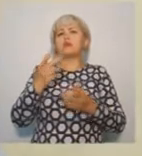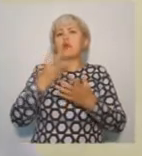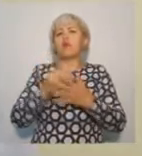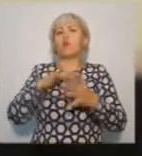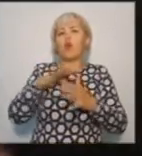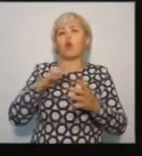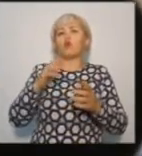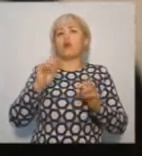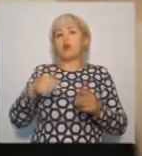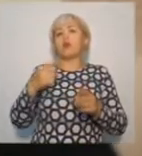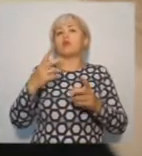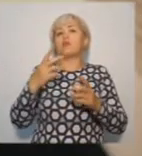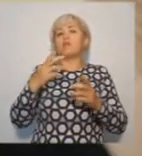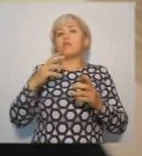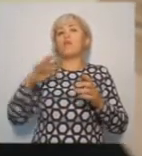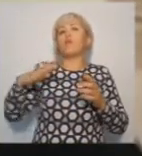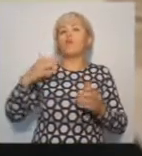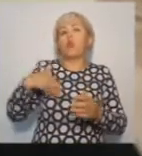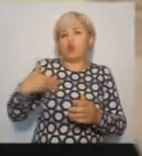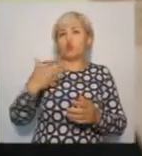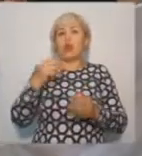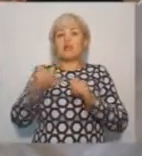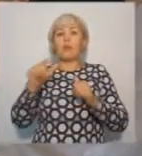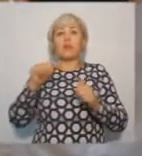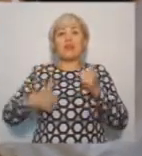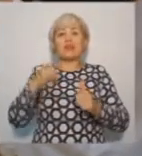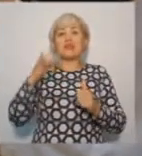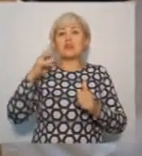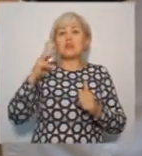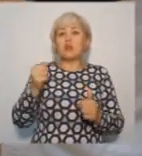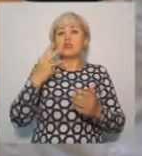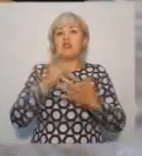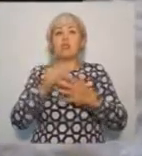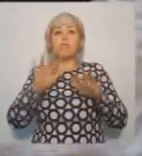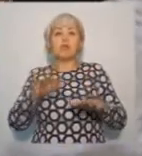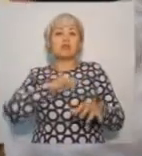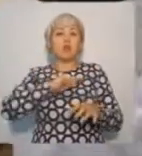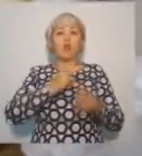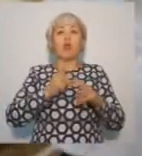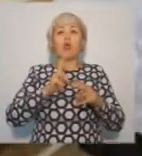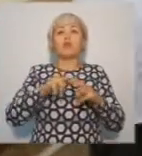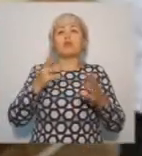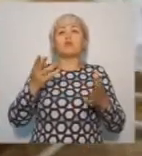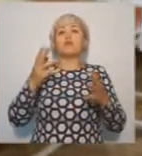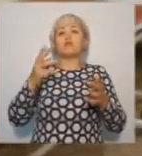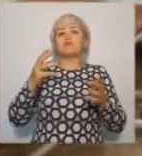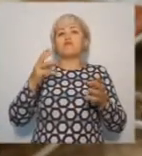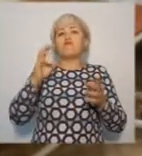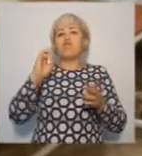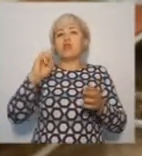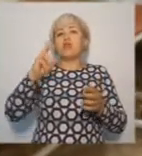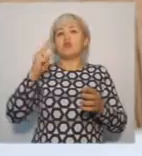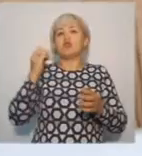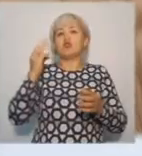Яковлевна своим местом работы. Этот сборный модульный фельдшерско-акушерский пункт просто мечта для сельских медиков. Такие современные